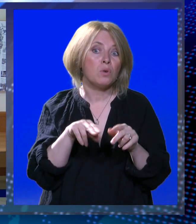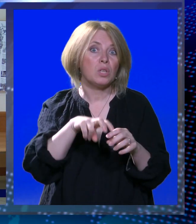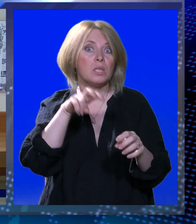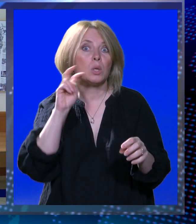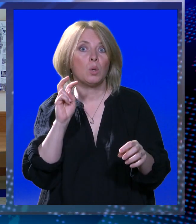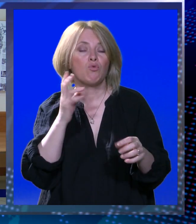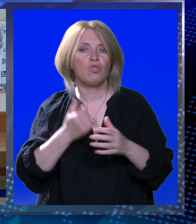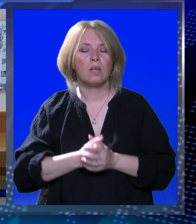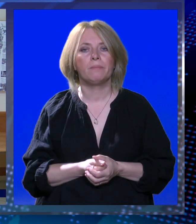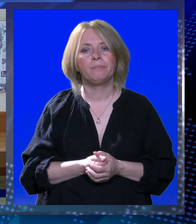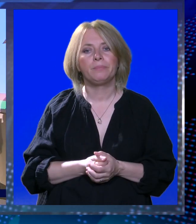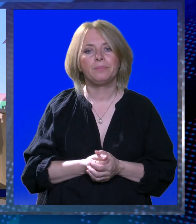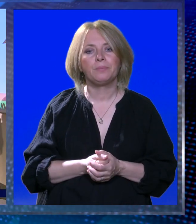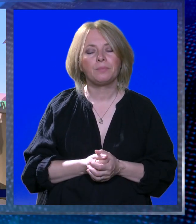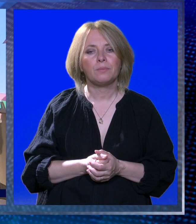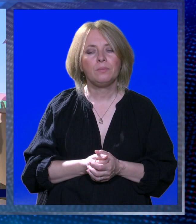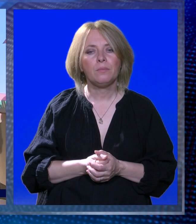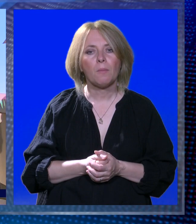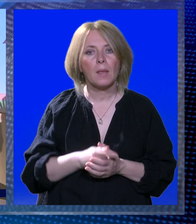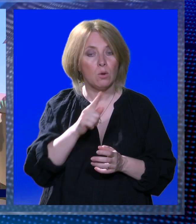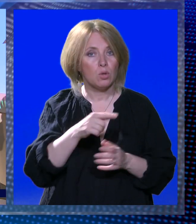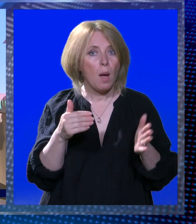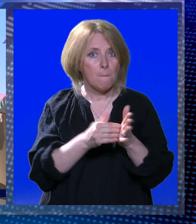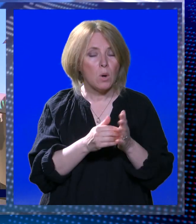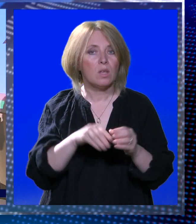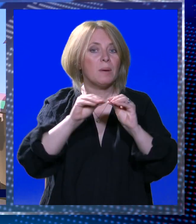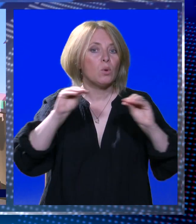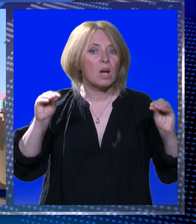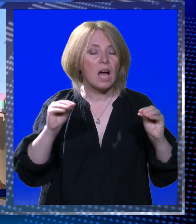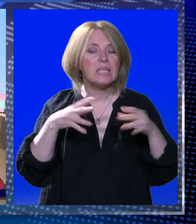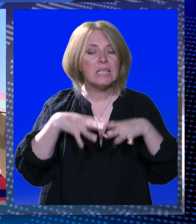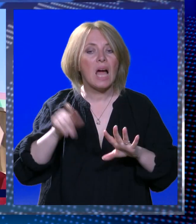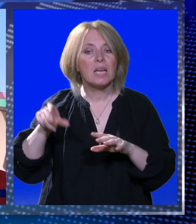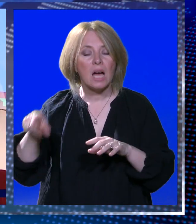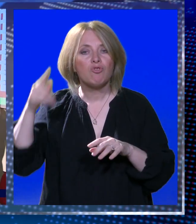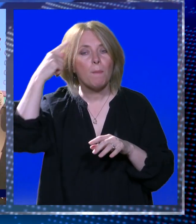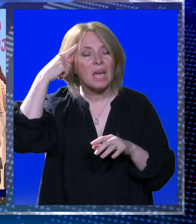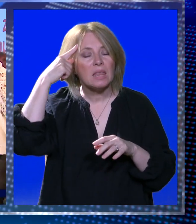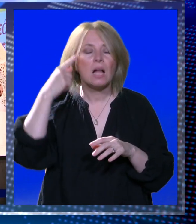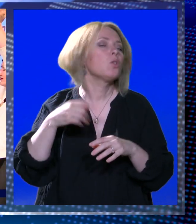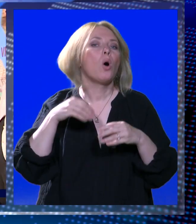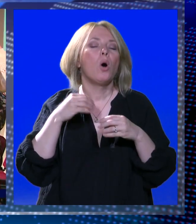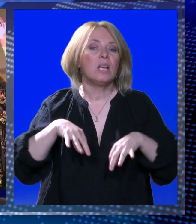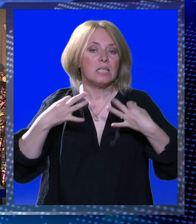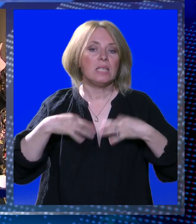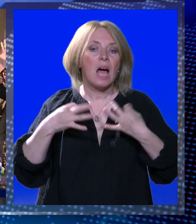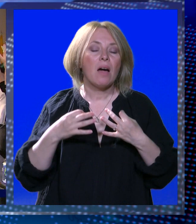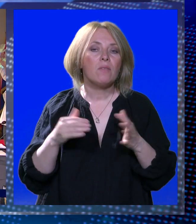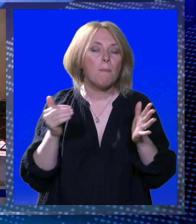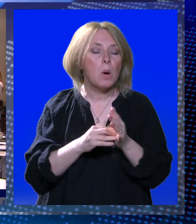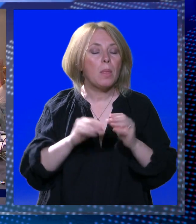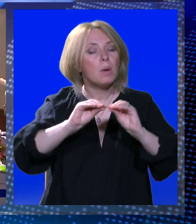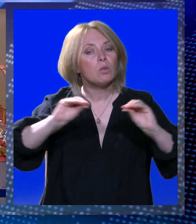isključili ili od kojih smo se izolirali. Uz to potrebna je i edukacija građana o mentalnom zdravlju. Potrebno je također